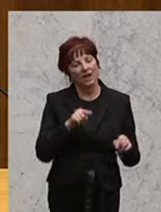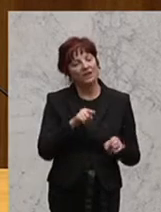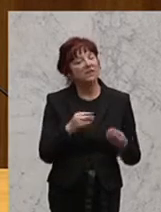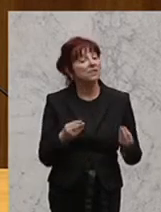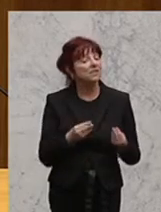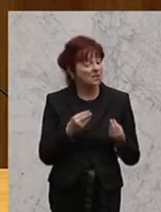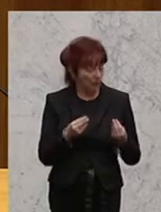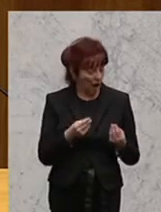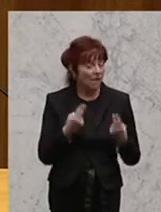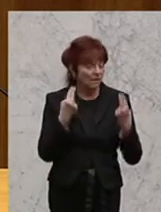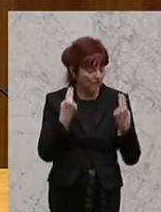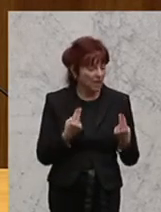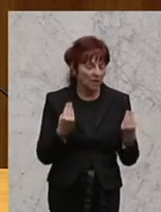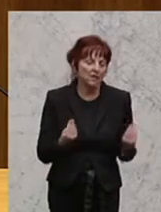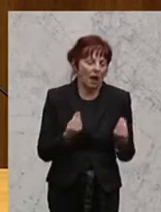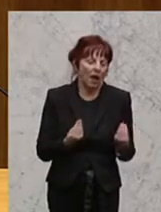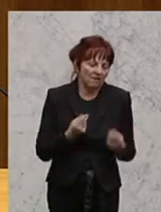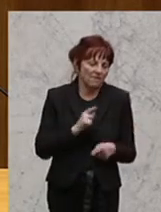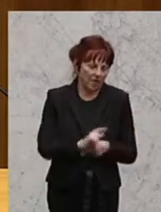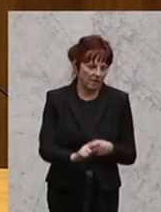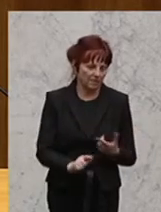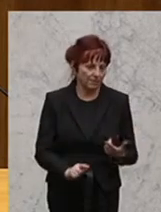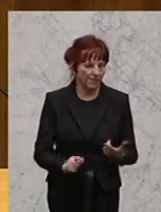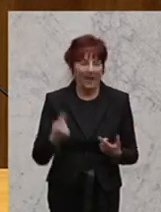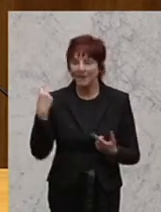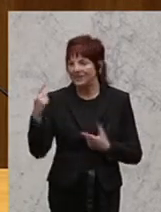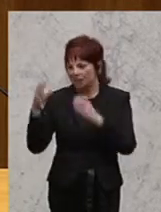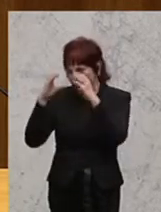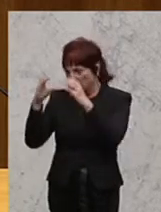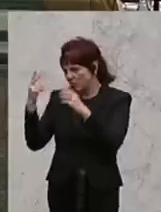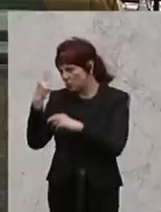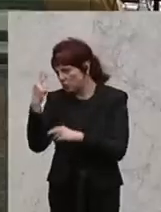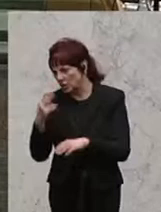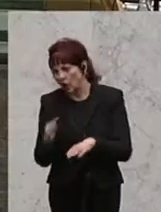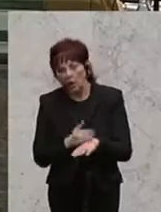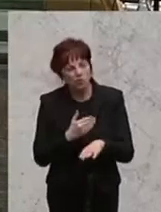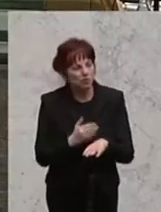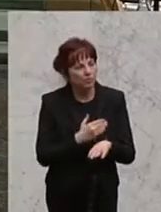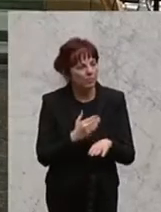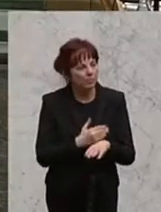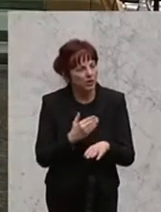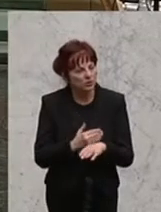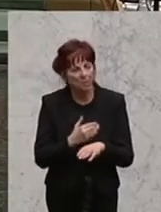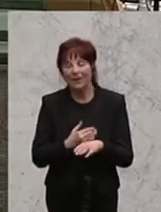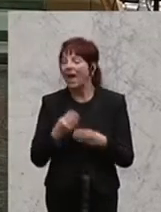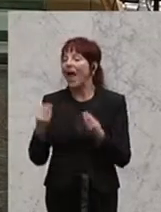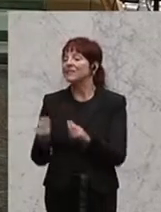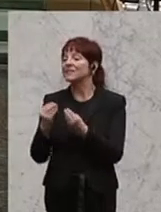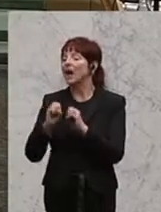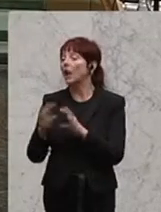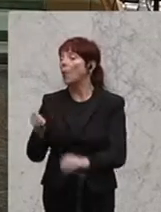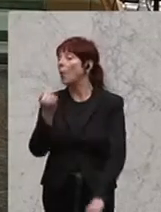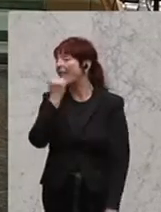ganz, ganz Wesentliches fehlen würde. Damit Sie es von der ÖVP auch verstehen, ein Ding zum Beispiel ohne Eigenschaft ist kein Ding, Herr Kollege